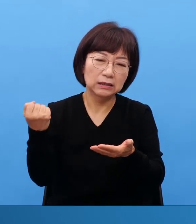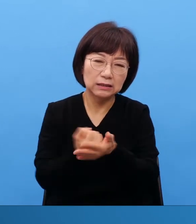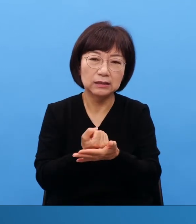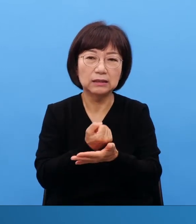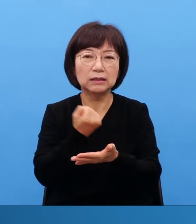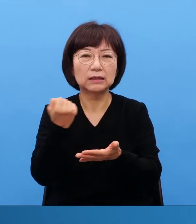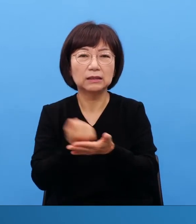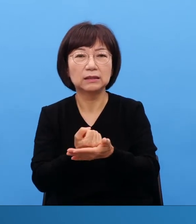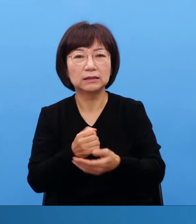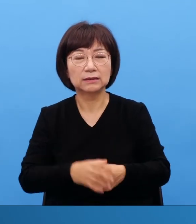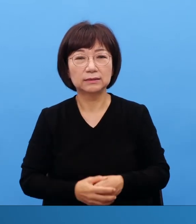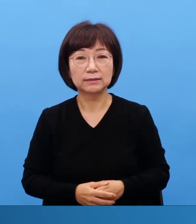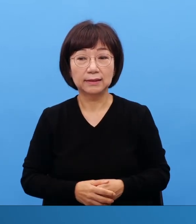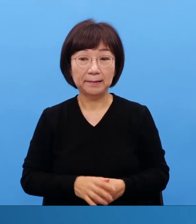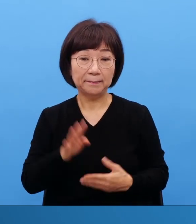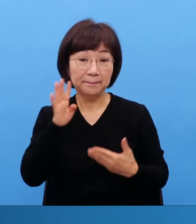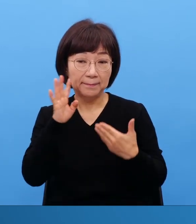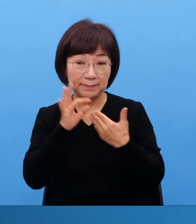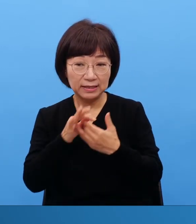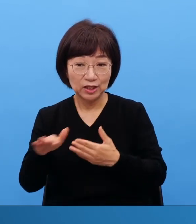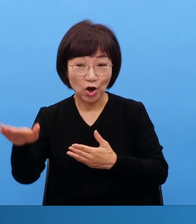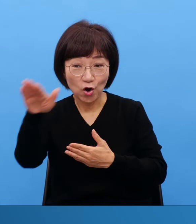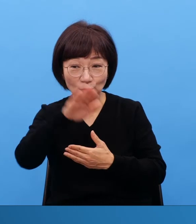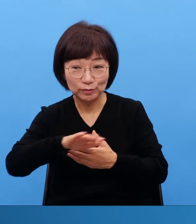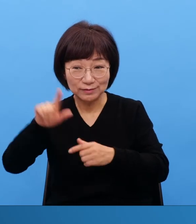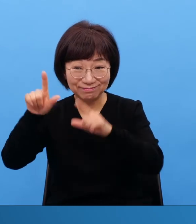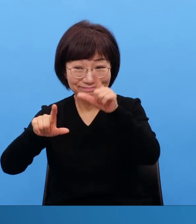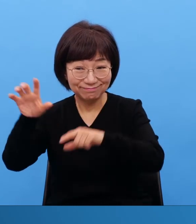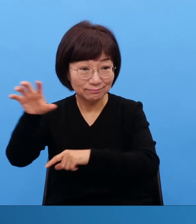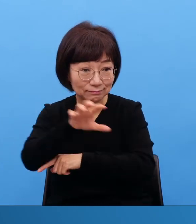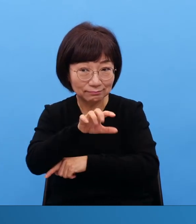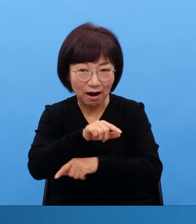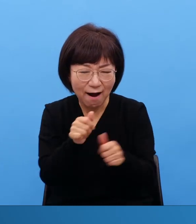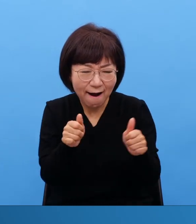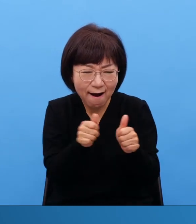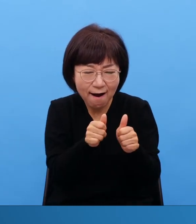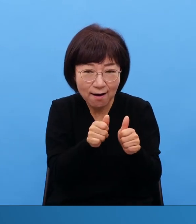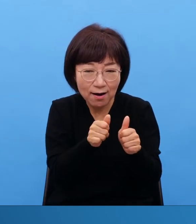여러분 같은 사람 한 명만 있었어도 될 거 아닙니까?